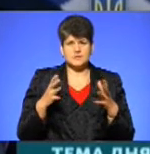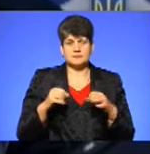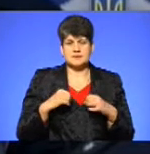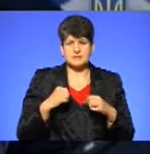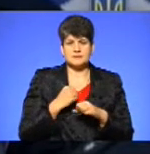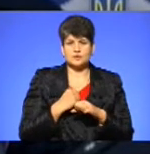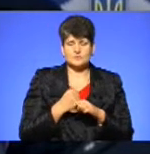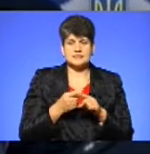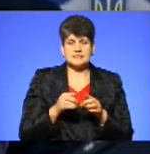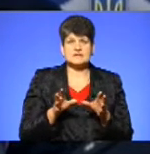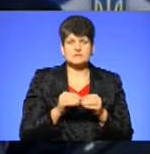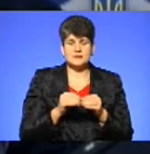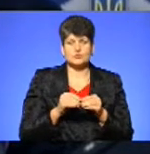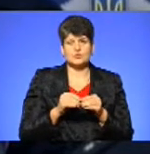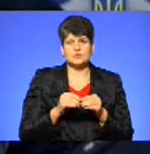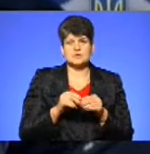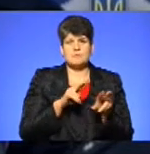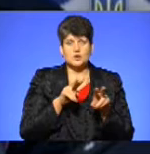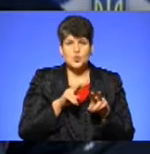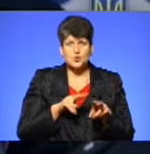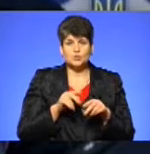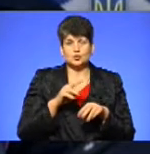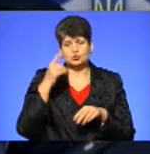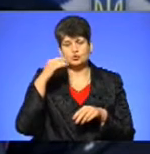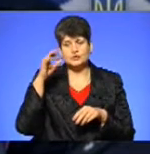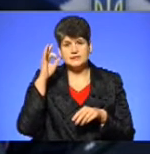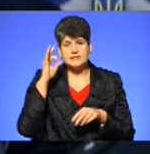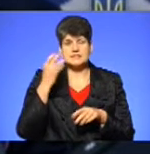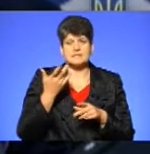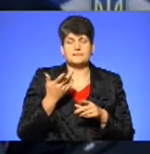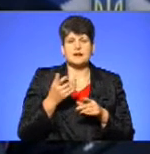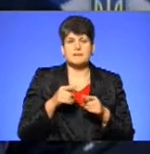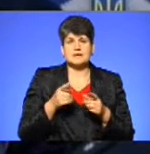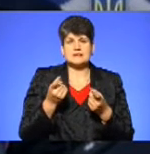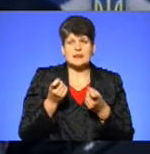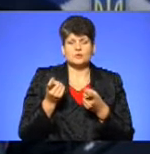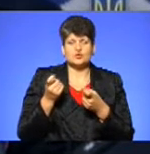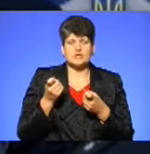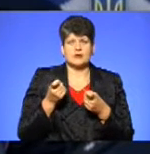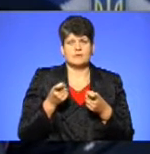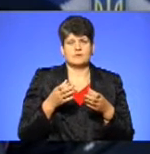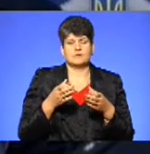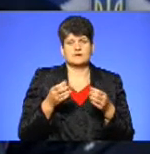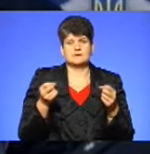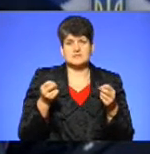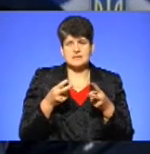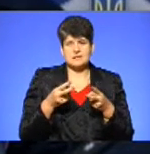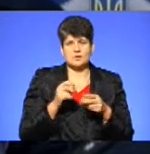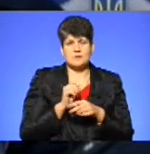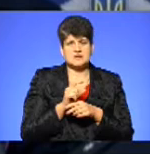зробити, це спільно з патрульною поліцією, от є група ревування патрульної поліції, також ми залучаємо роту поліції особливого призначення.